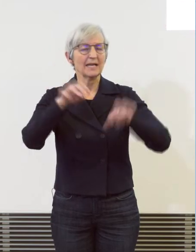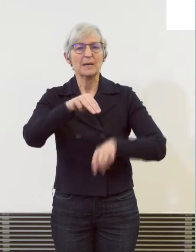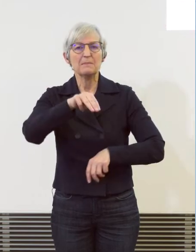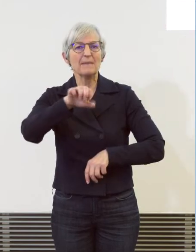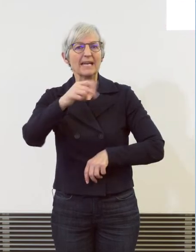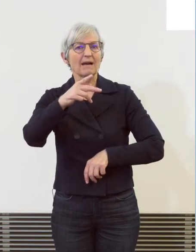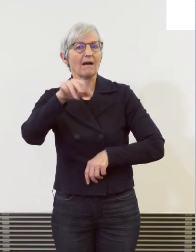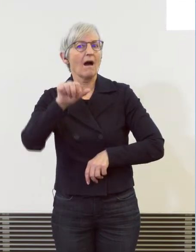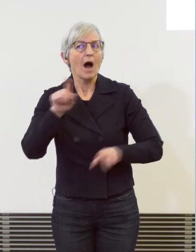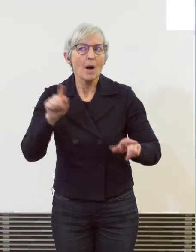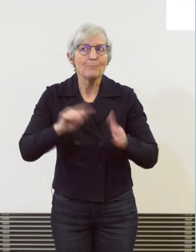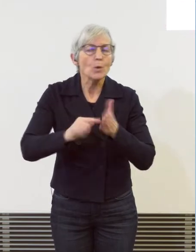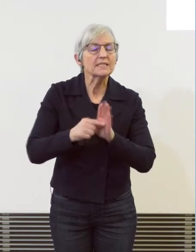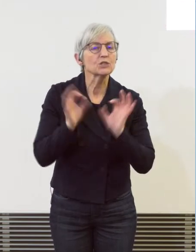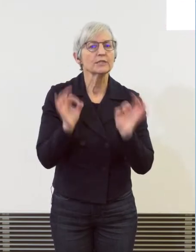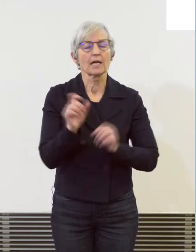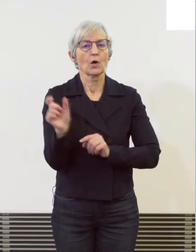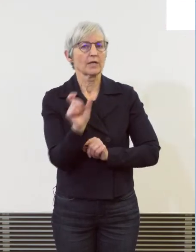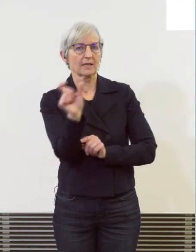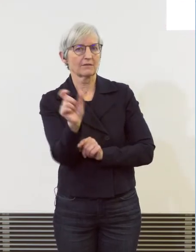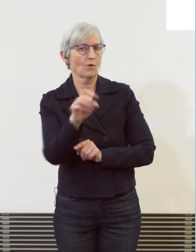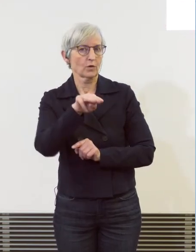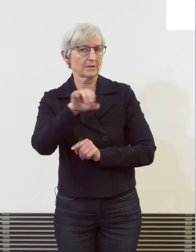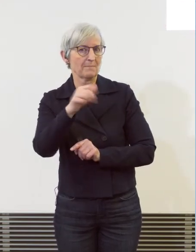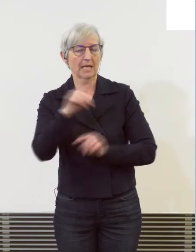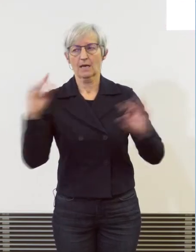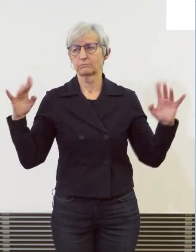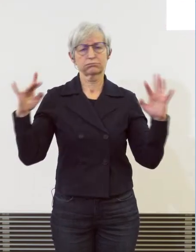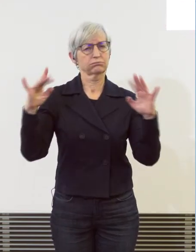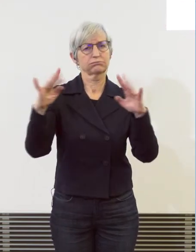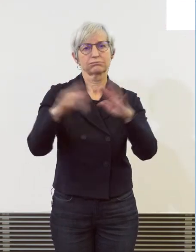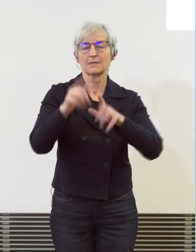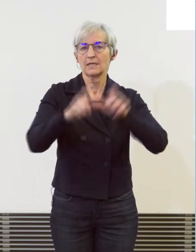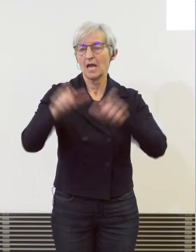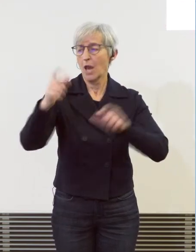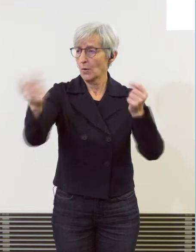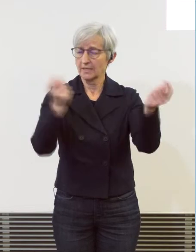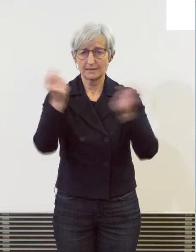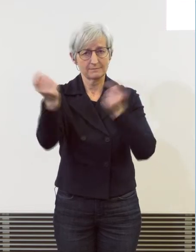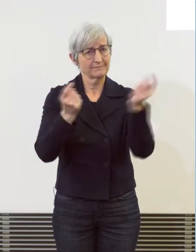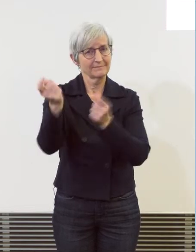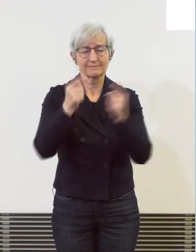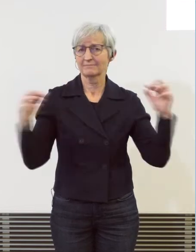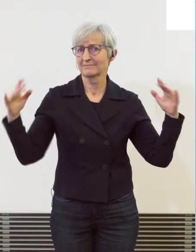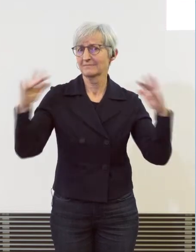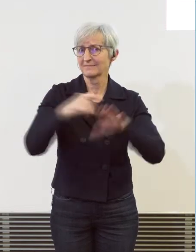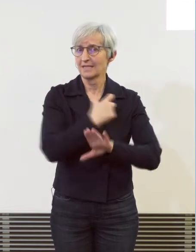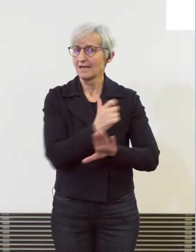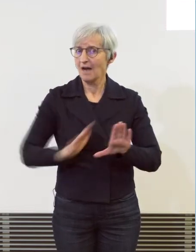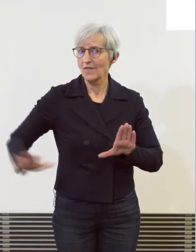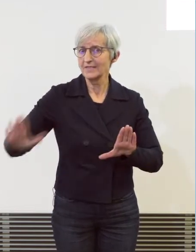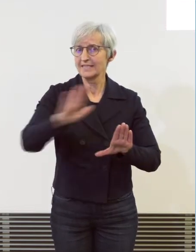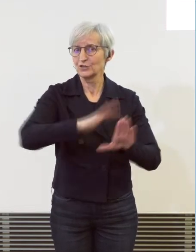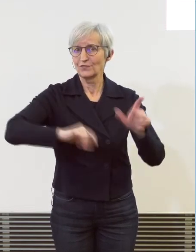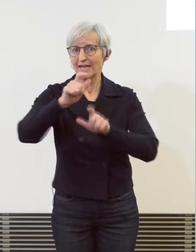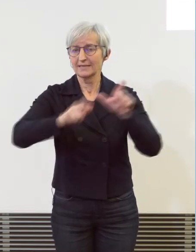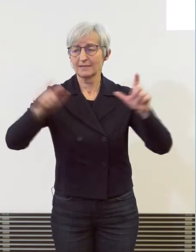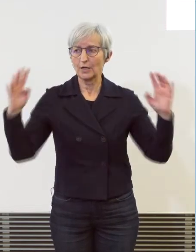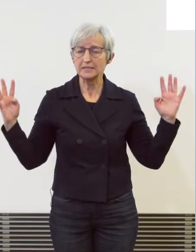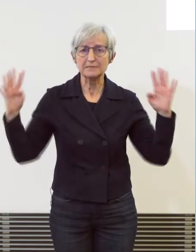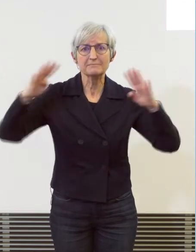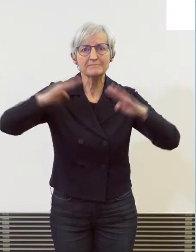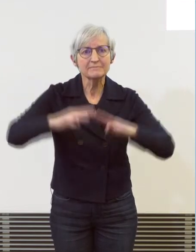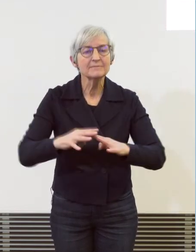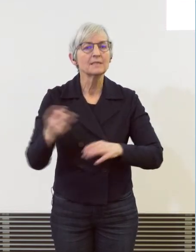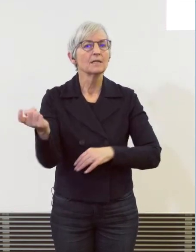korrekt. Ein Ort, wo auch viele Leute hinkommen, die sich der ganzen Schweiz treffen. Es gibt halt auch Alkohol